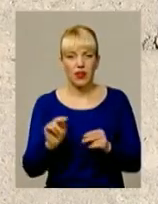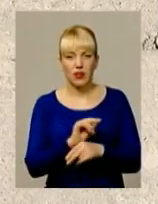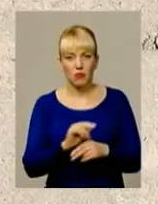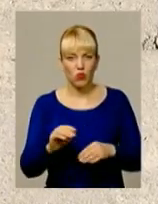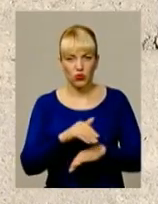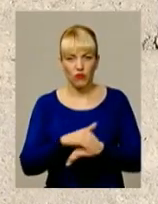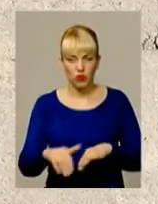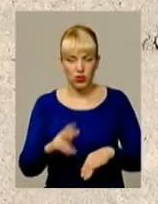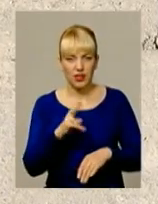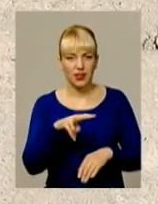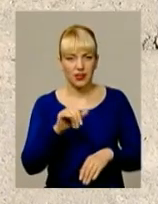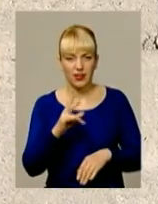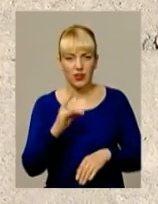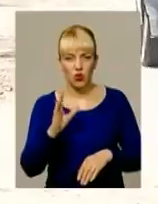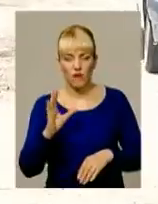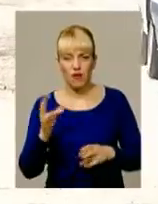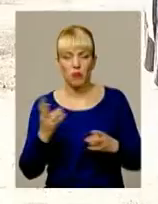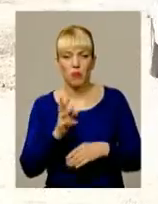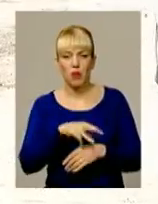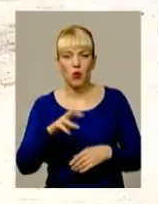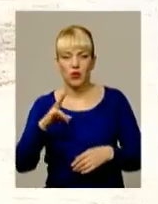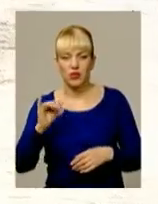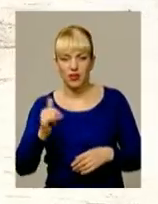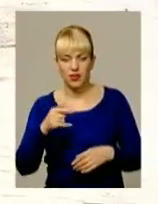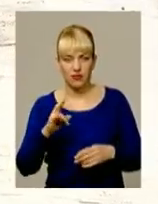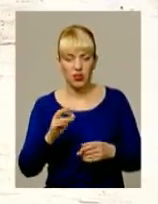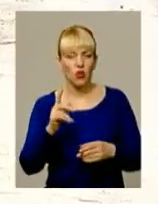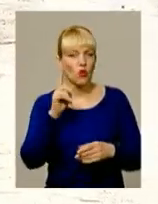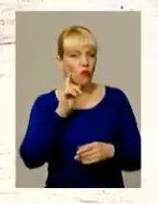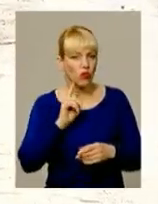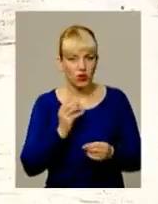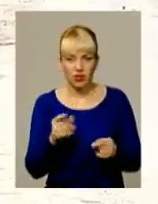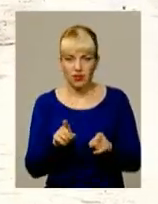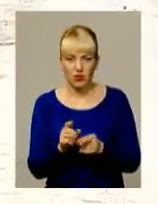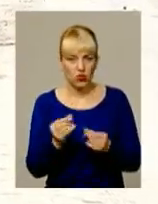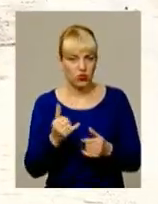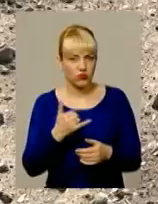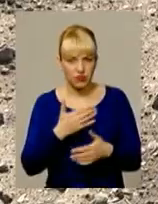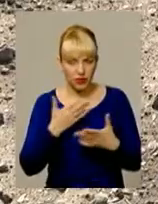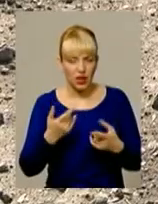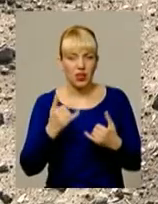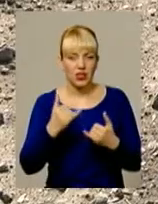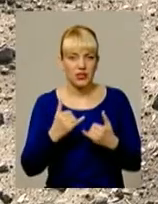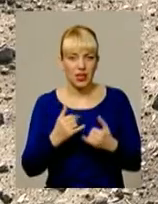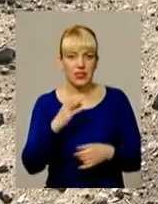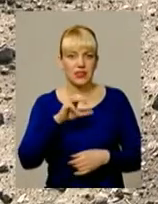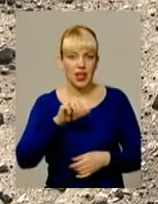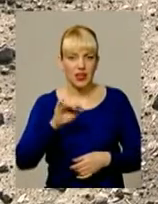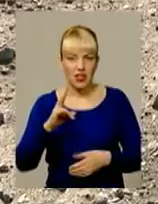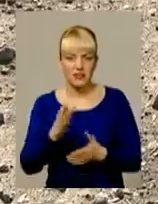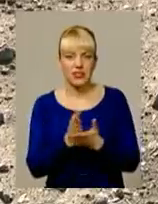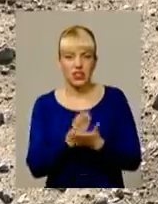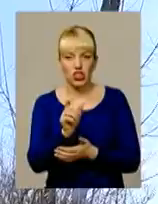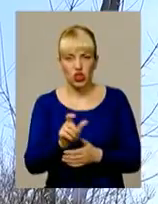вулиць лише у Клиновому потрібні мільйони гривень. Та скарбниця громади поки що не настільки потужна. Тож наразі сатанівським чиновникам